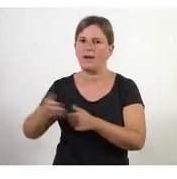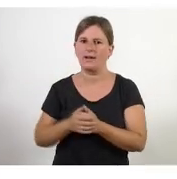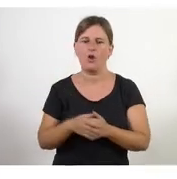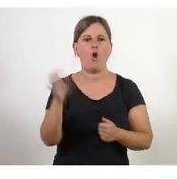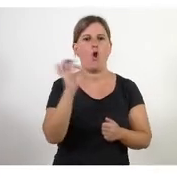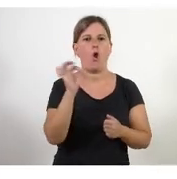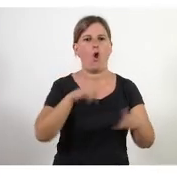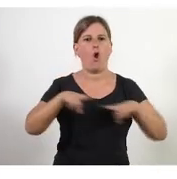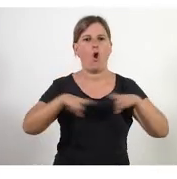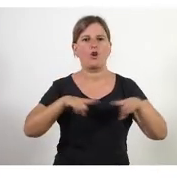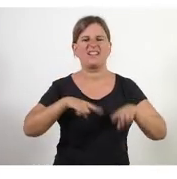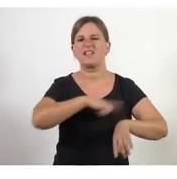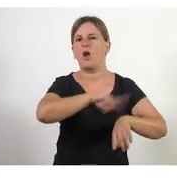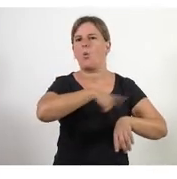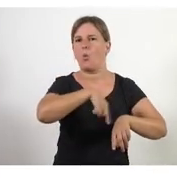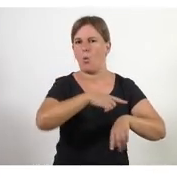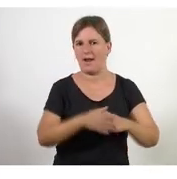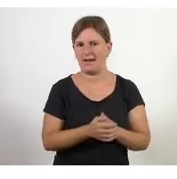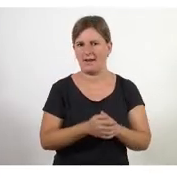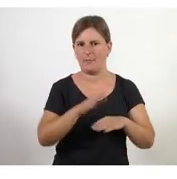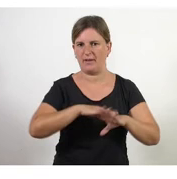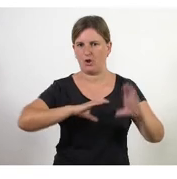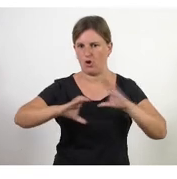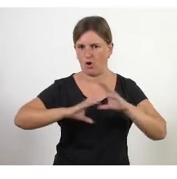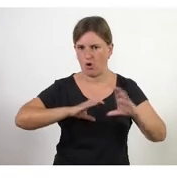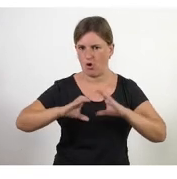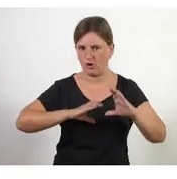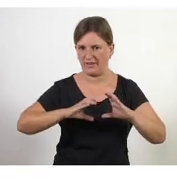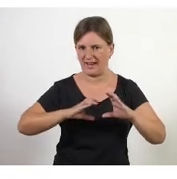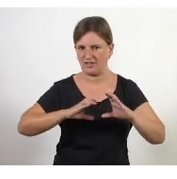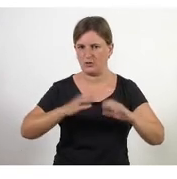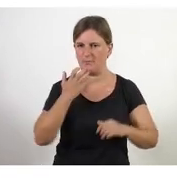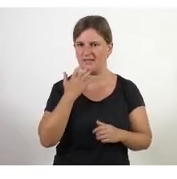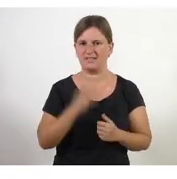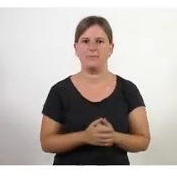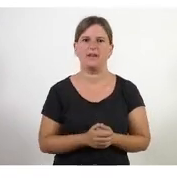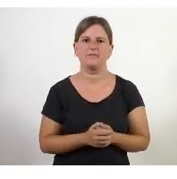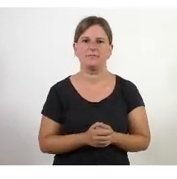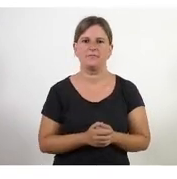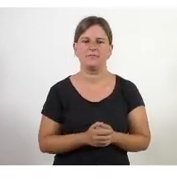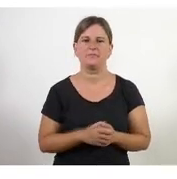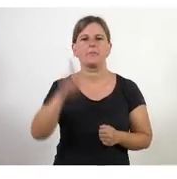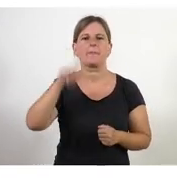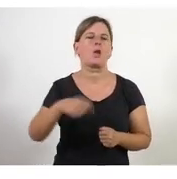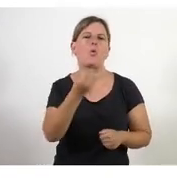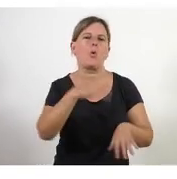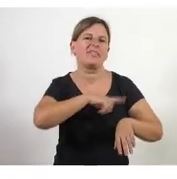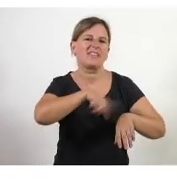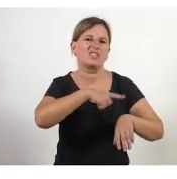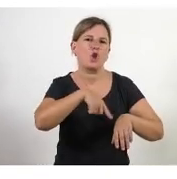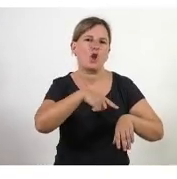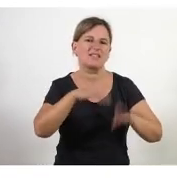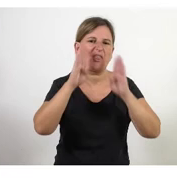a organitzar aquella part de coordinació i assignació quanta part dediques a les